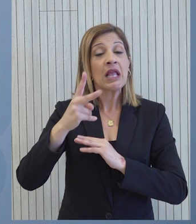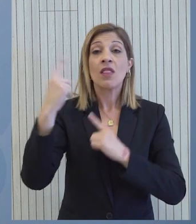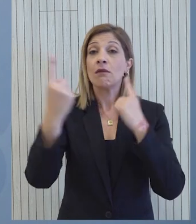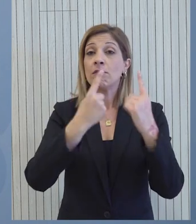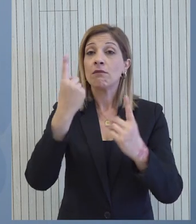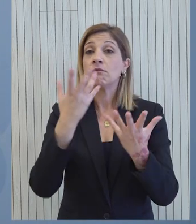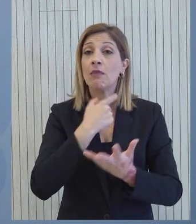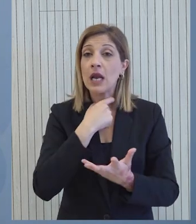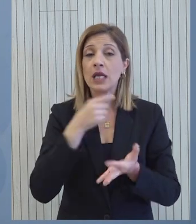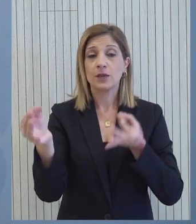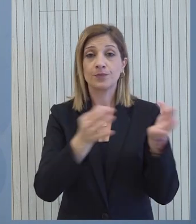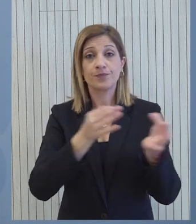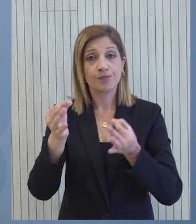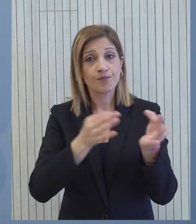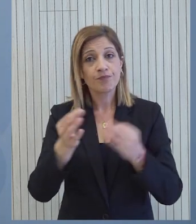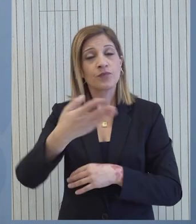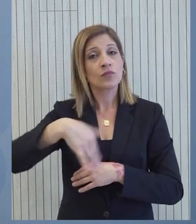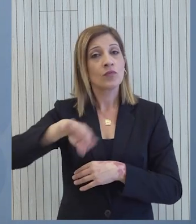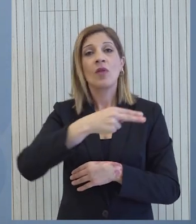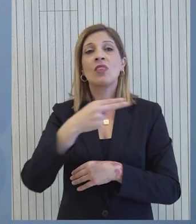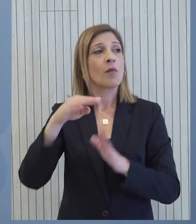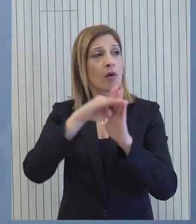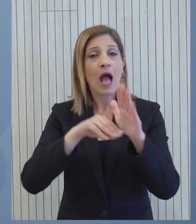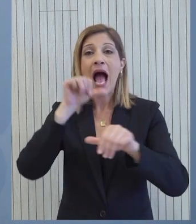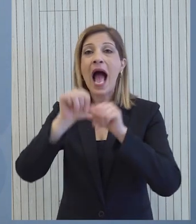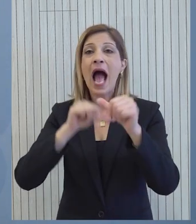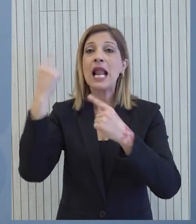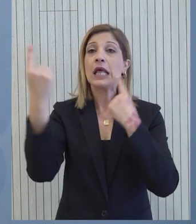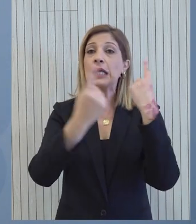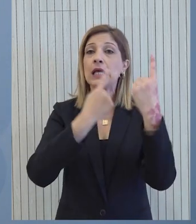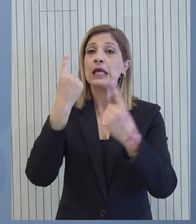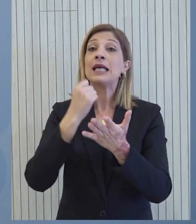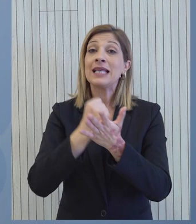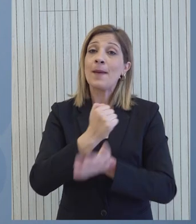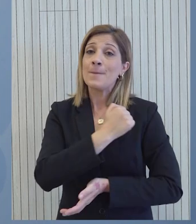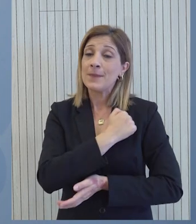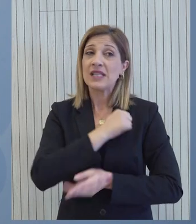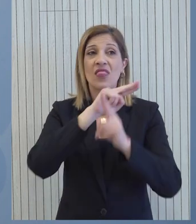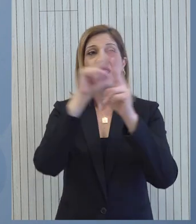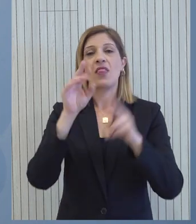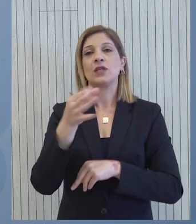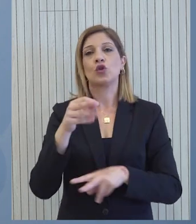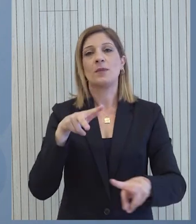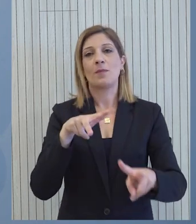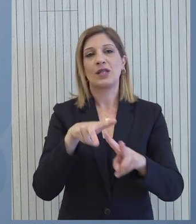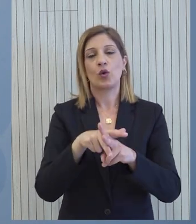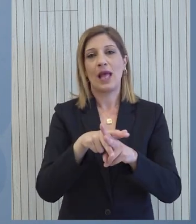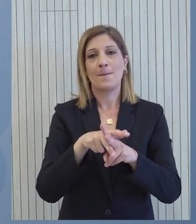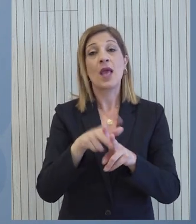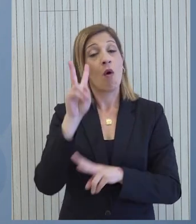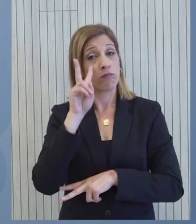μια στρατηγική προσαρμογής για τον περιορισμό του κόσμου της κλιματικής αλλαγής που αποτελεί και άποψη του Διεθνούς Νομιματικού Ταμείου για το κλίμα